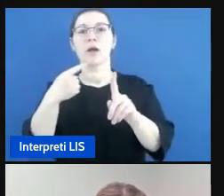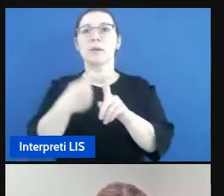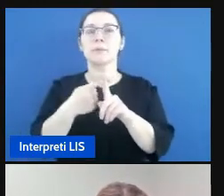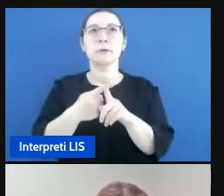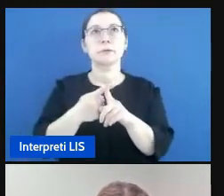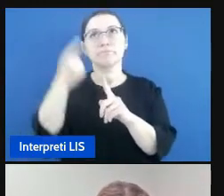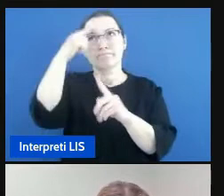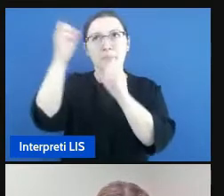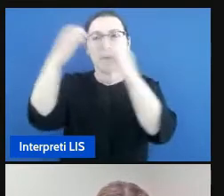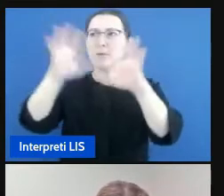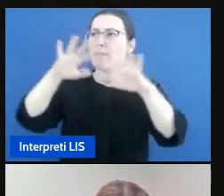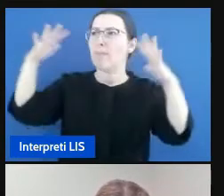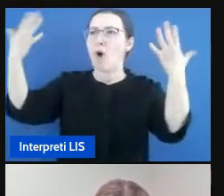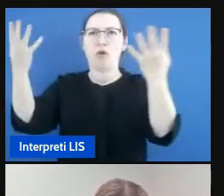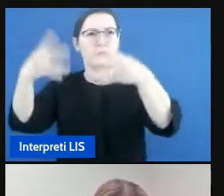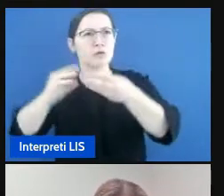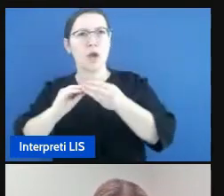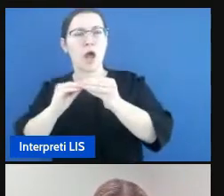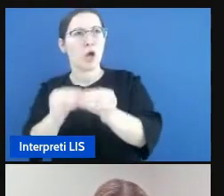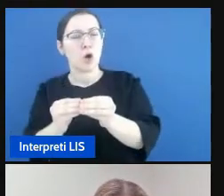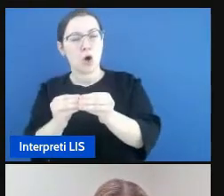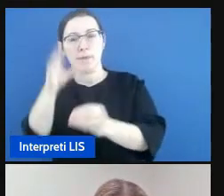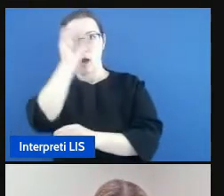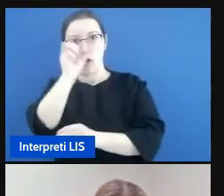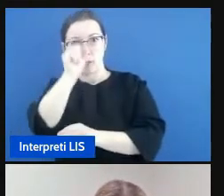vedremo nei prossimi esempi